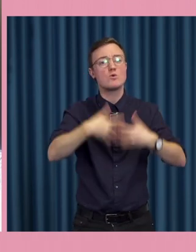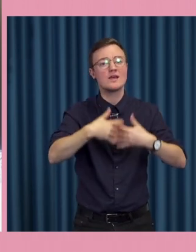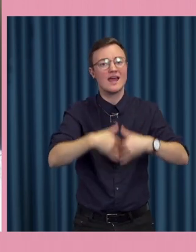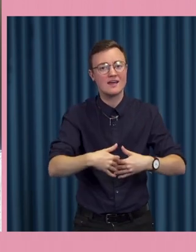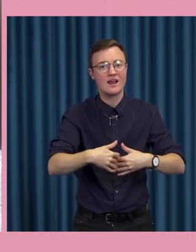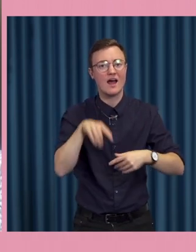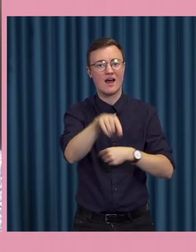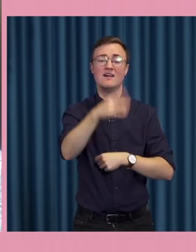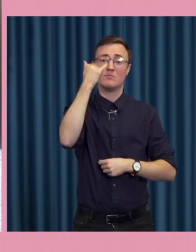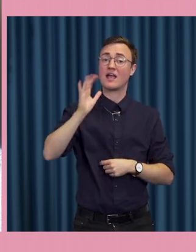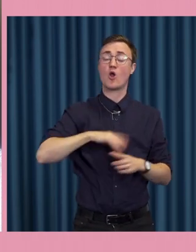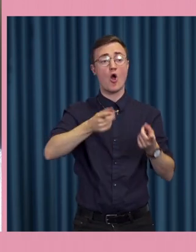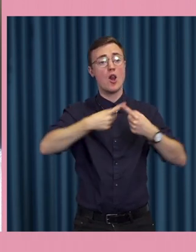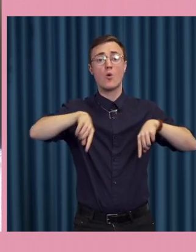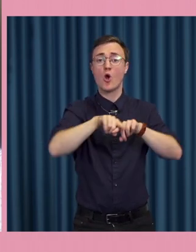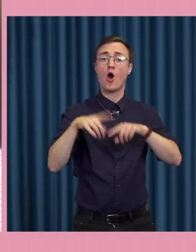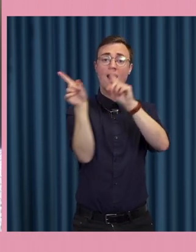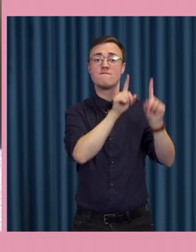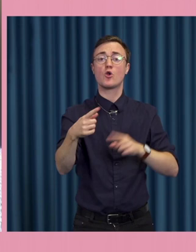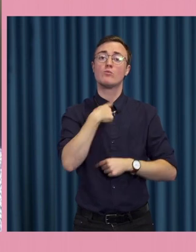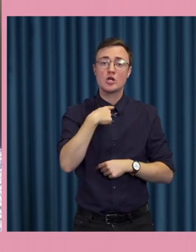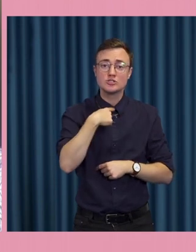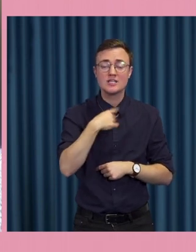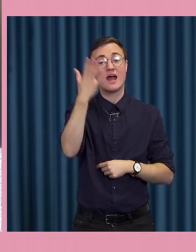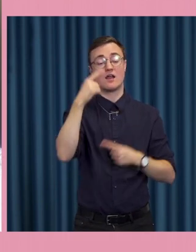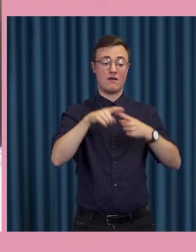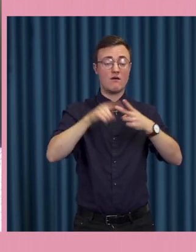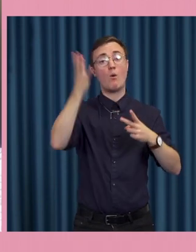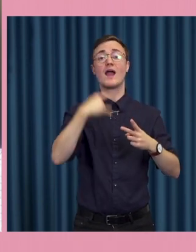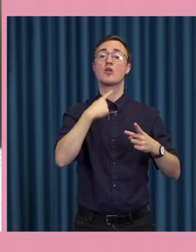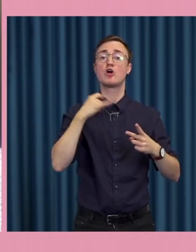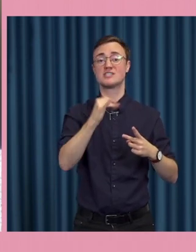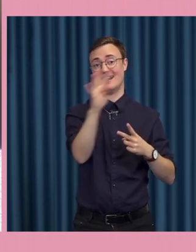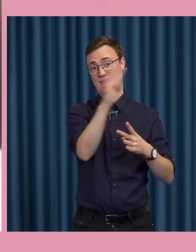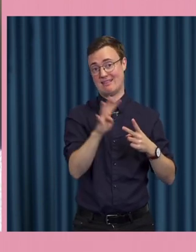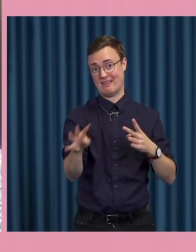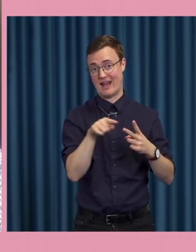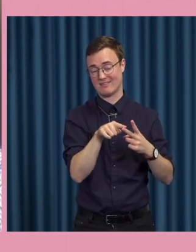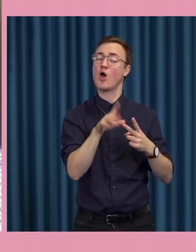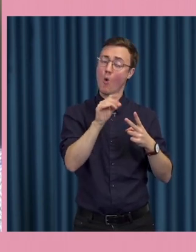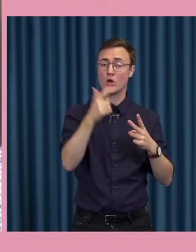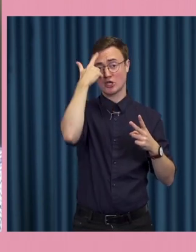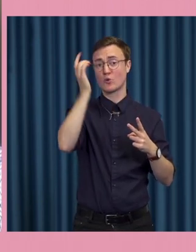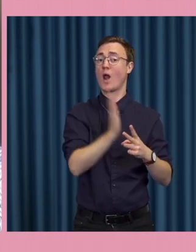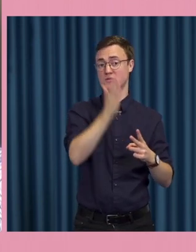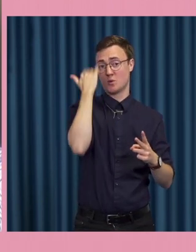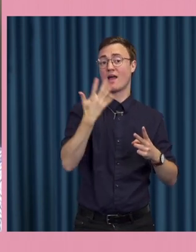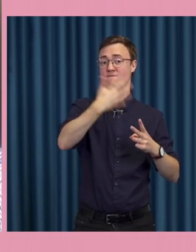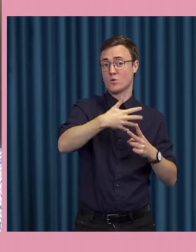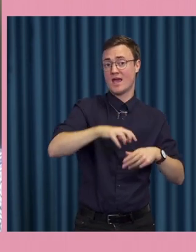högre grad ha lokala folkomröstningar och att man ska kunna rösta på nätet så det är ju som skulle vara möjligt just det